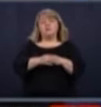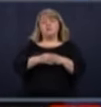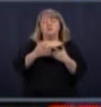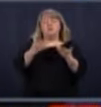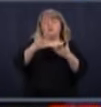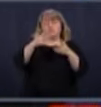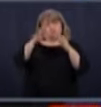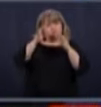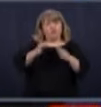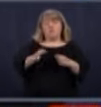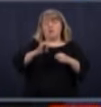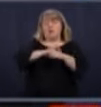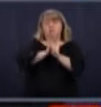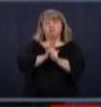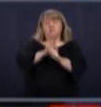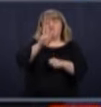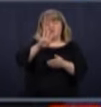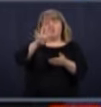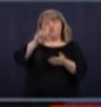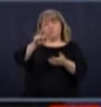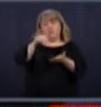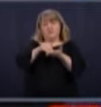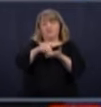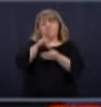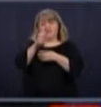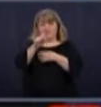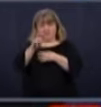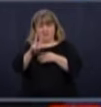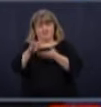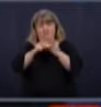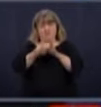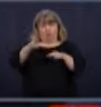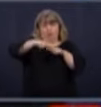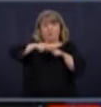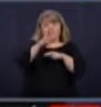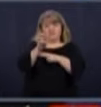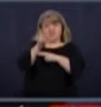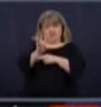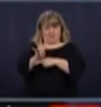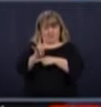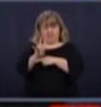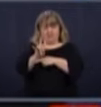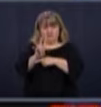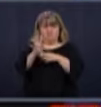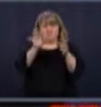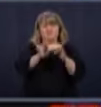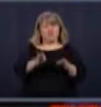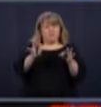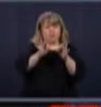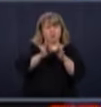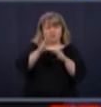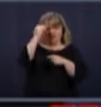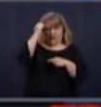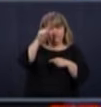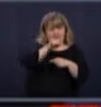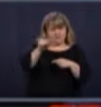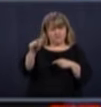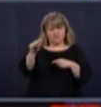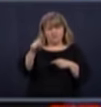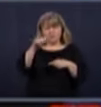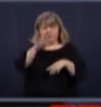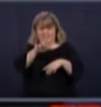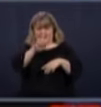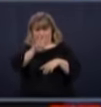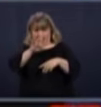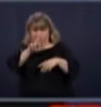confirmés. C'est une augmentation de 707. C'est important de rappeler que sur ces 43 000, on a